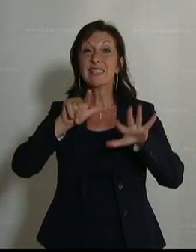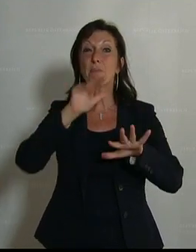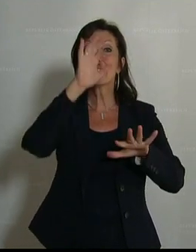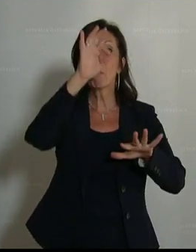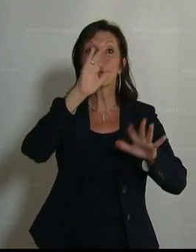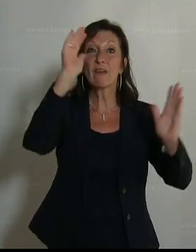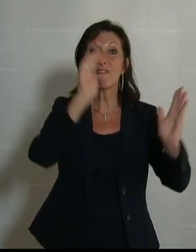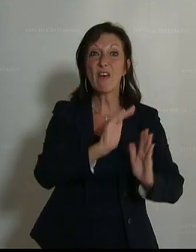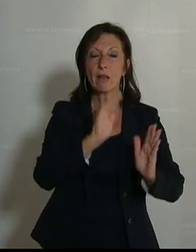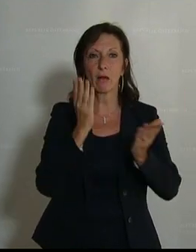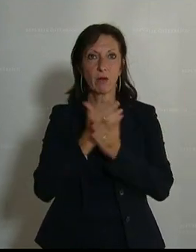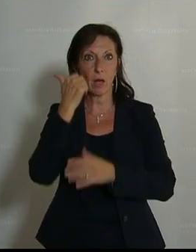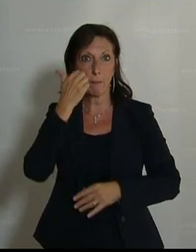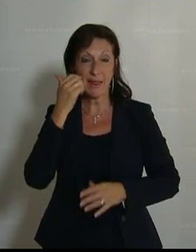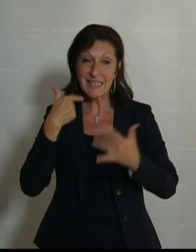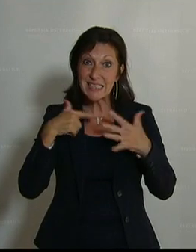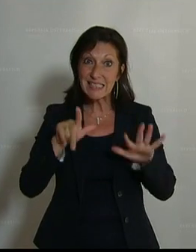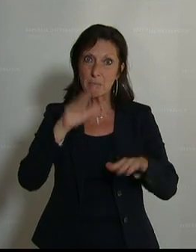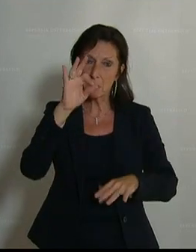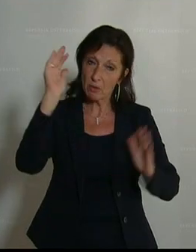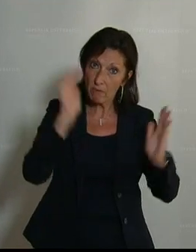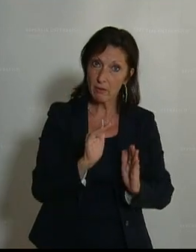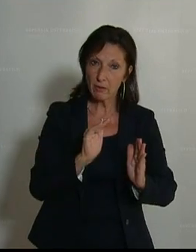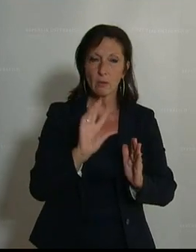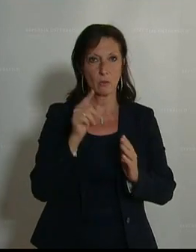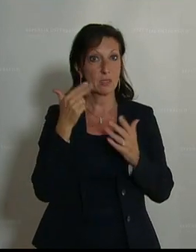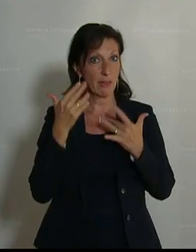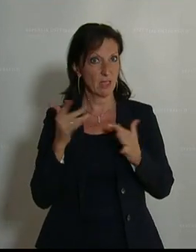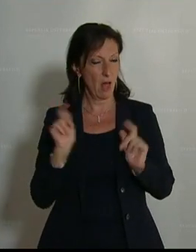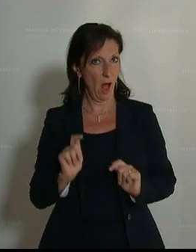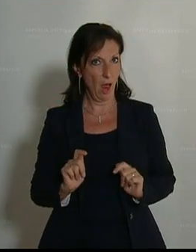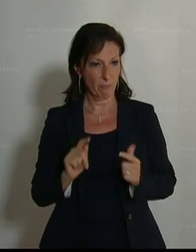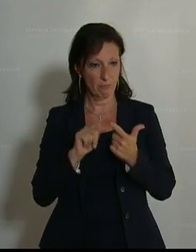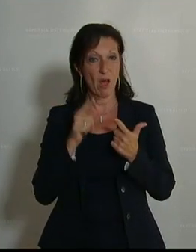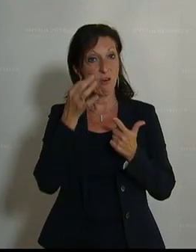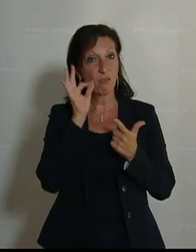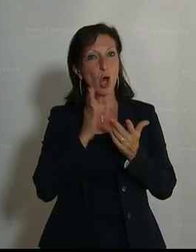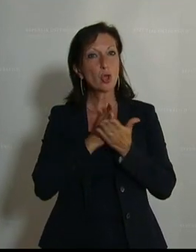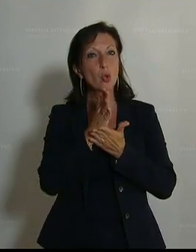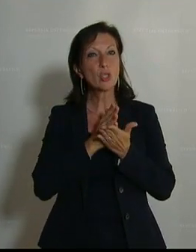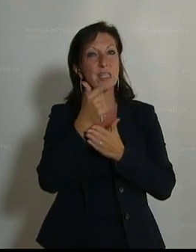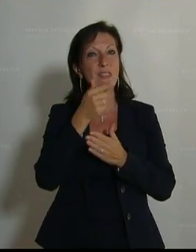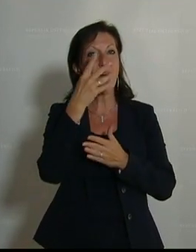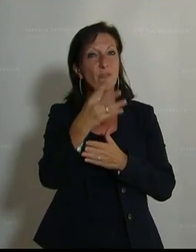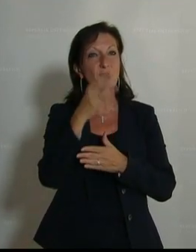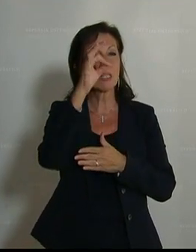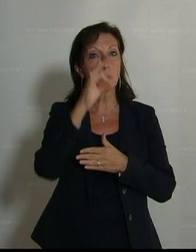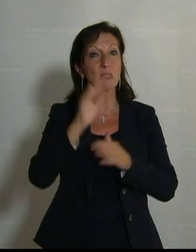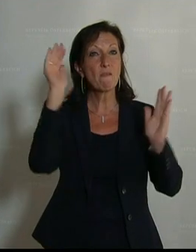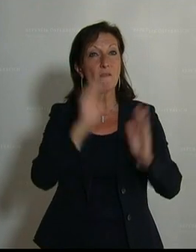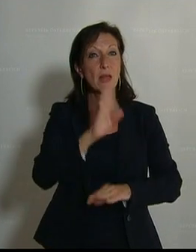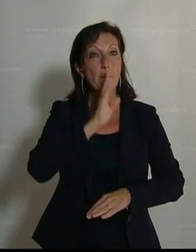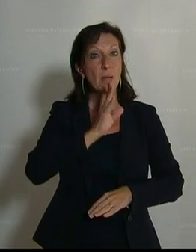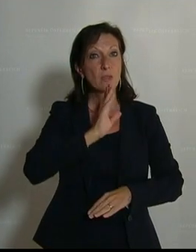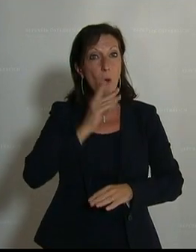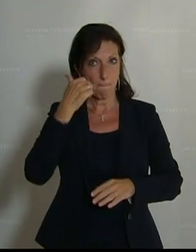unter jenem von Männern. 17 Prozent. Und die zweite Zahl, Frauen erhalten durchschnittlich um 42 Prozent weniger Pension als